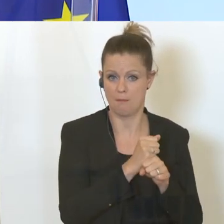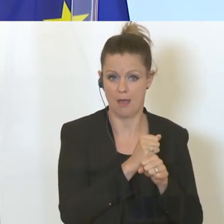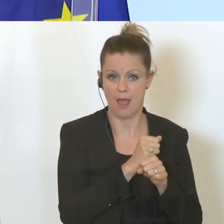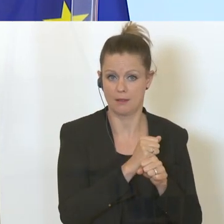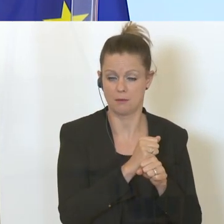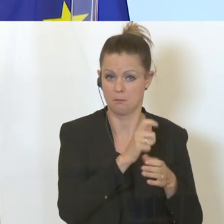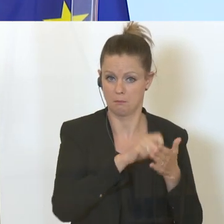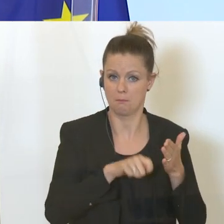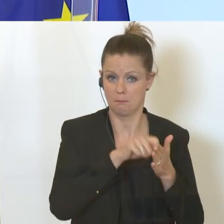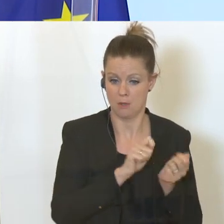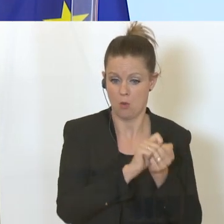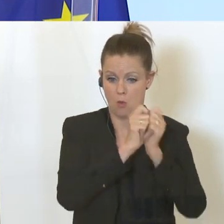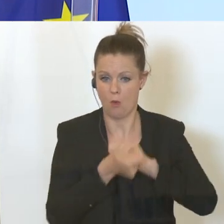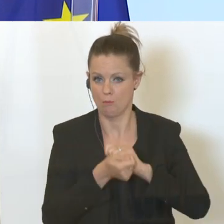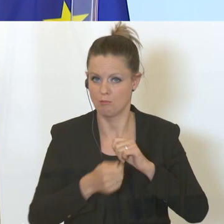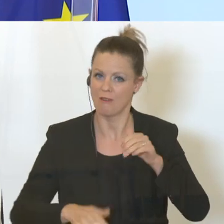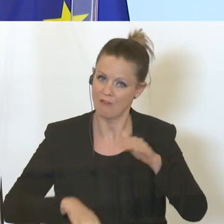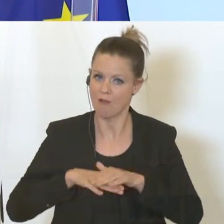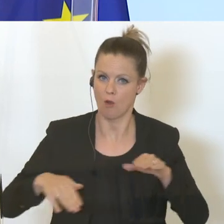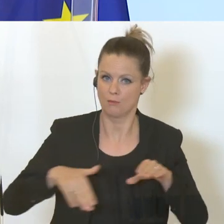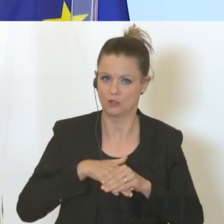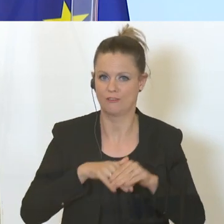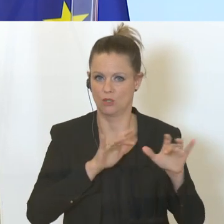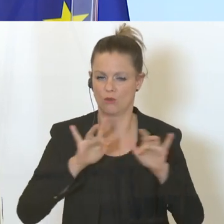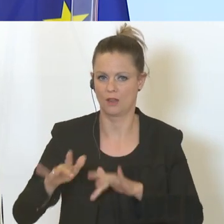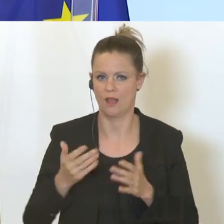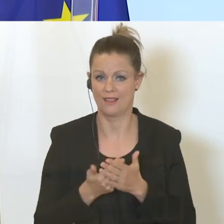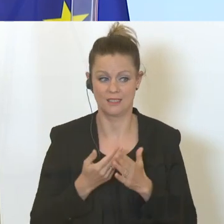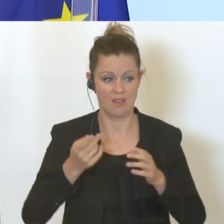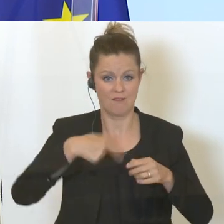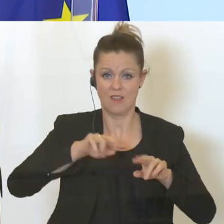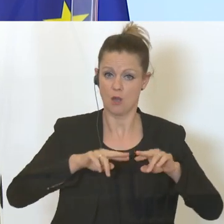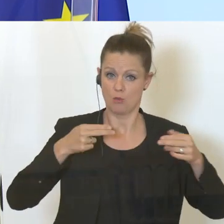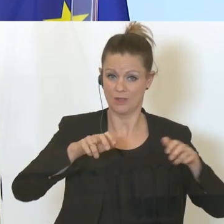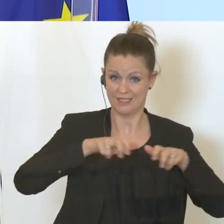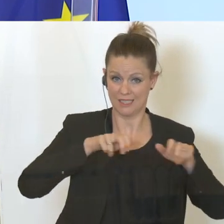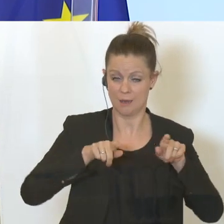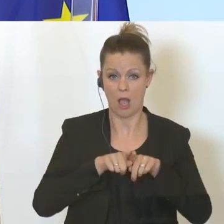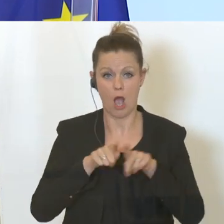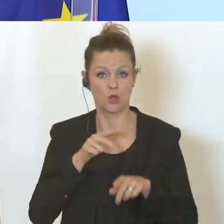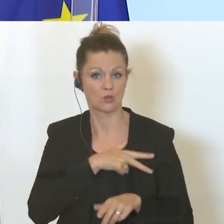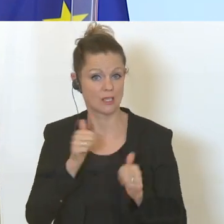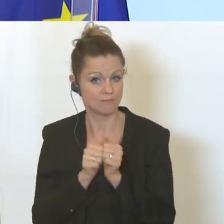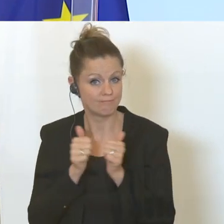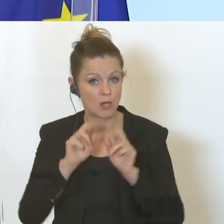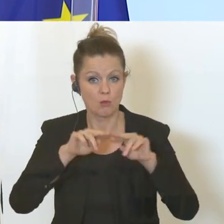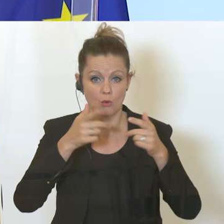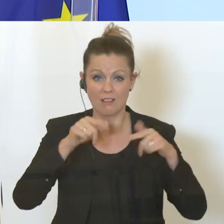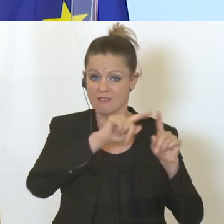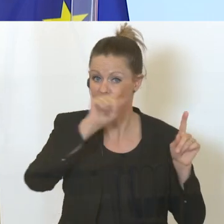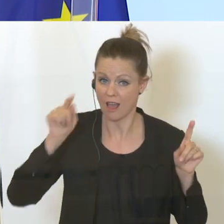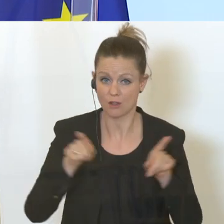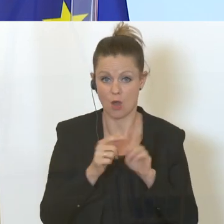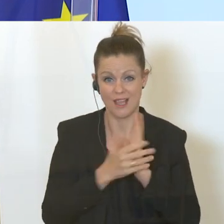und das ist wichtig, dass wir hier gemeinsam mit der Bundesregierung, aber auch mit den Sozialpartnern, den Bundesländern und den